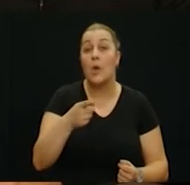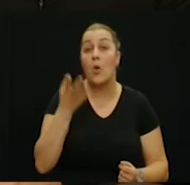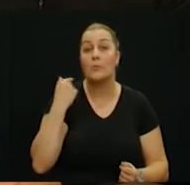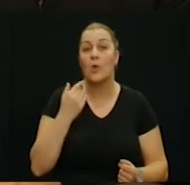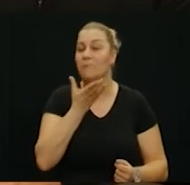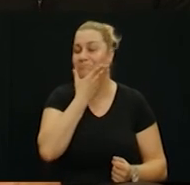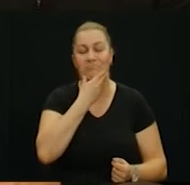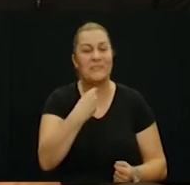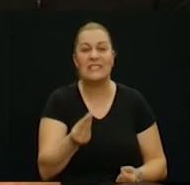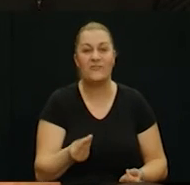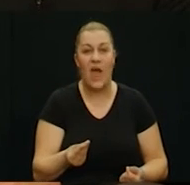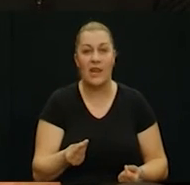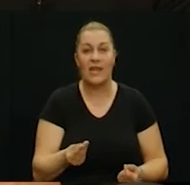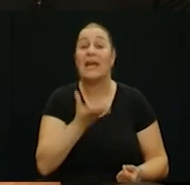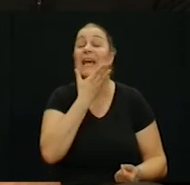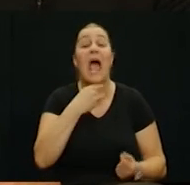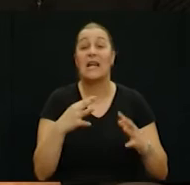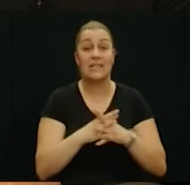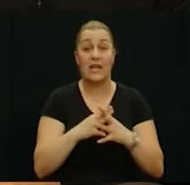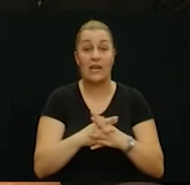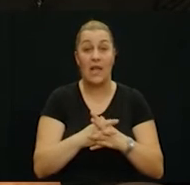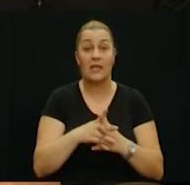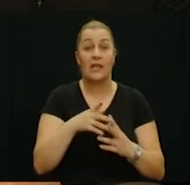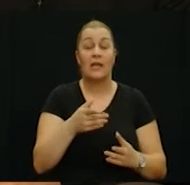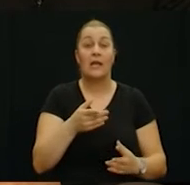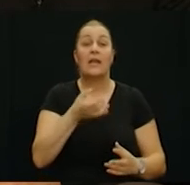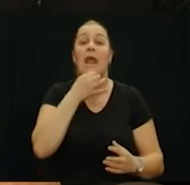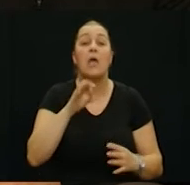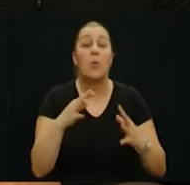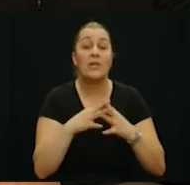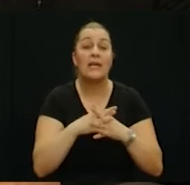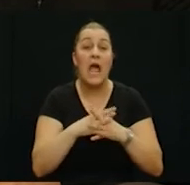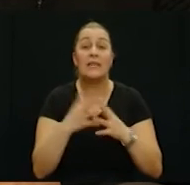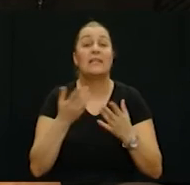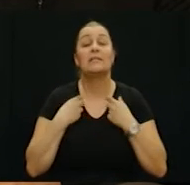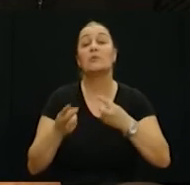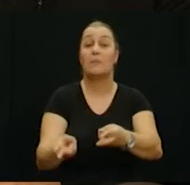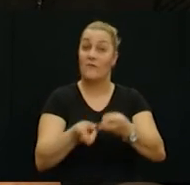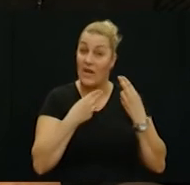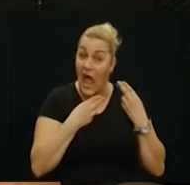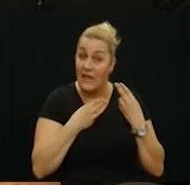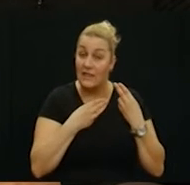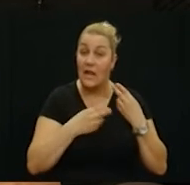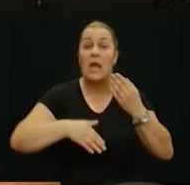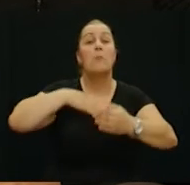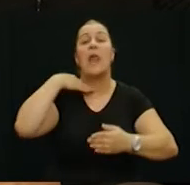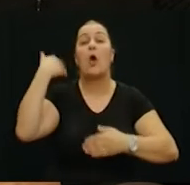međutim nama je on bio divan nama je bio krasan grad to je bio naš grad u kojoj smo se mi posle toliko godina vratili